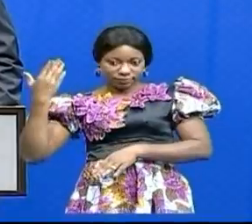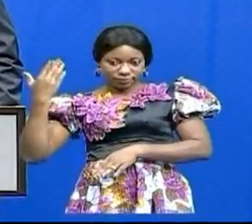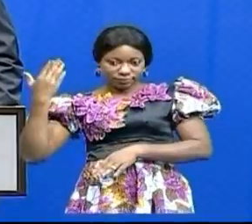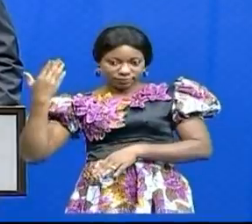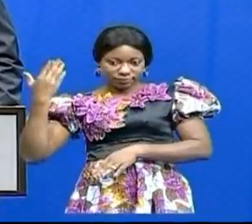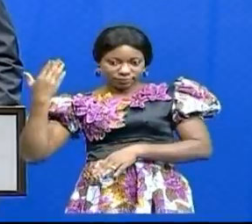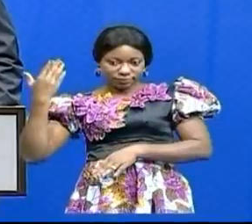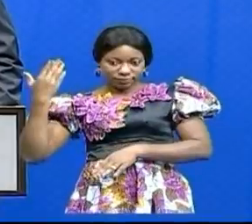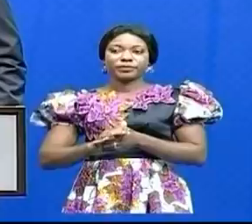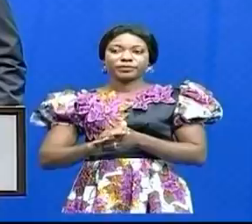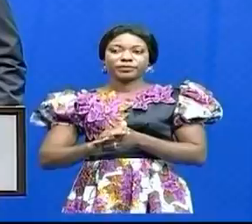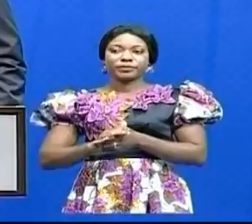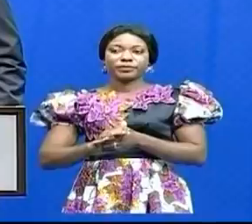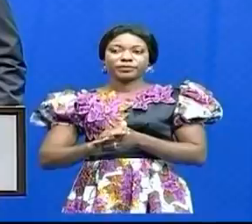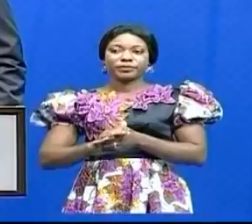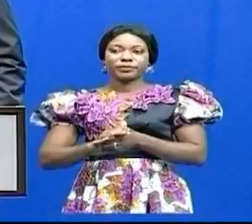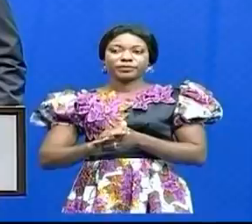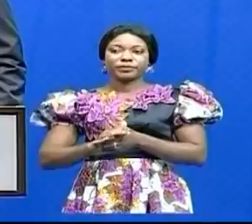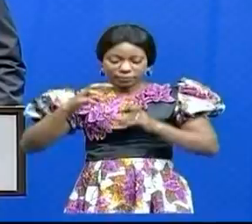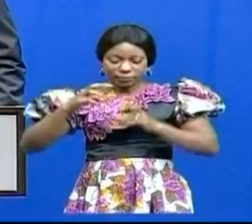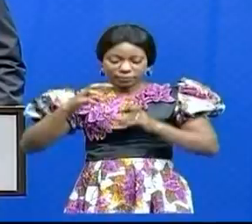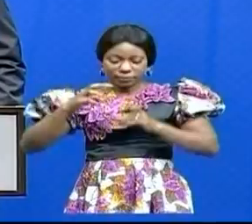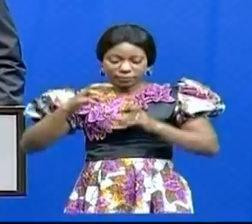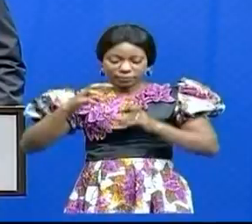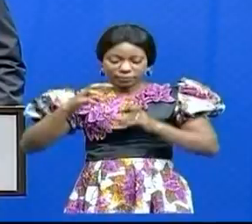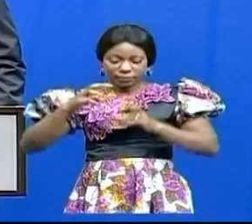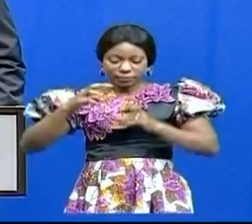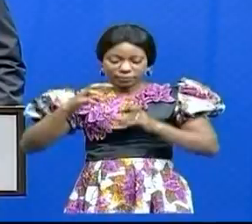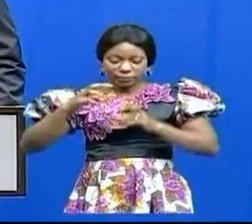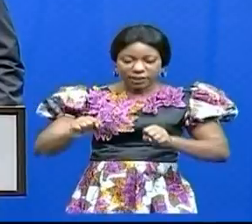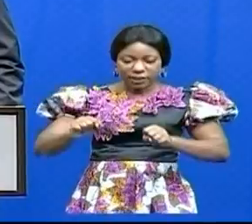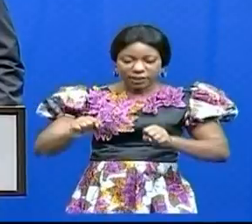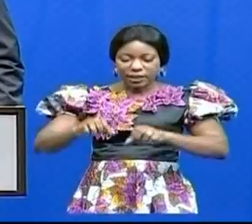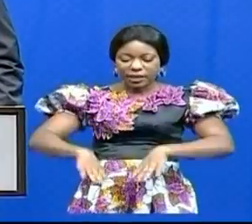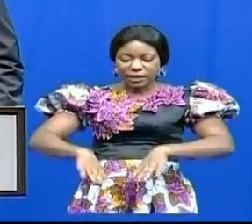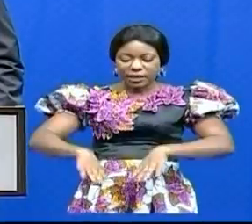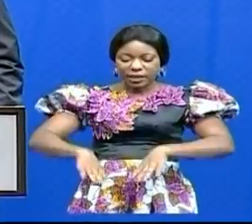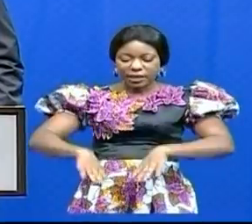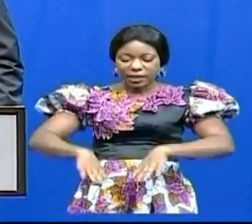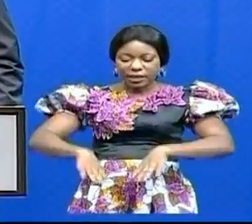Quatre, examens et adoption de deux projets de texte.